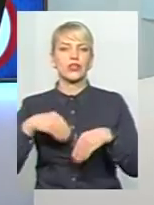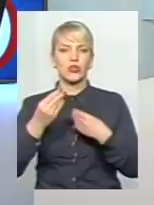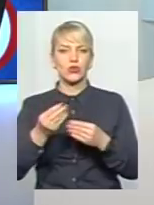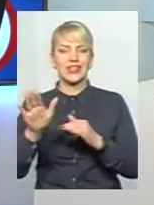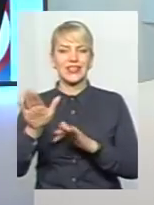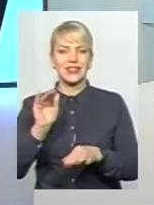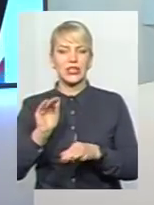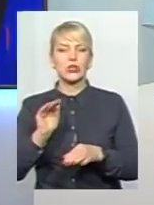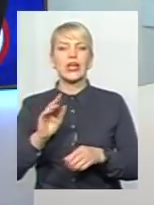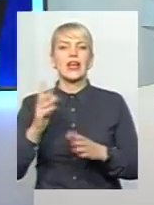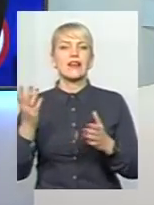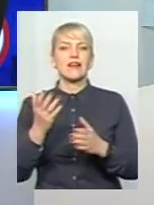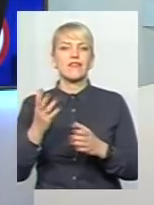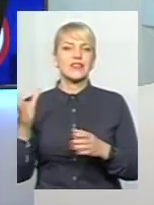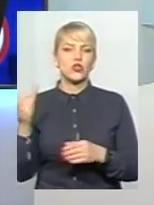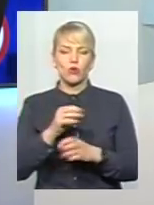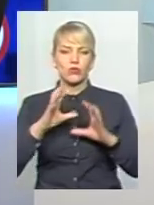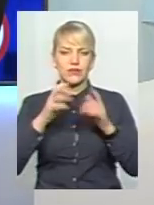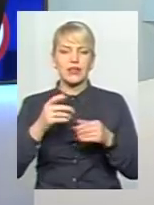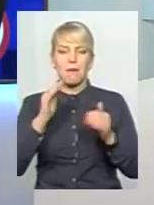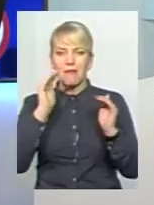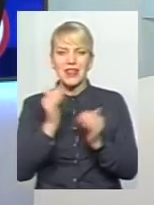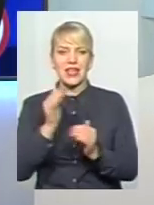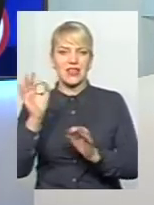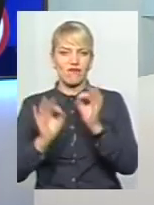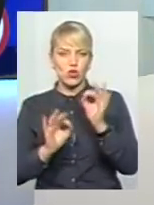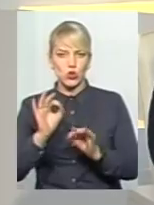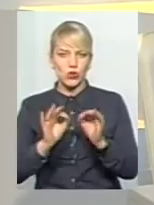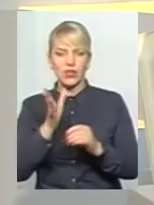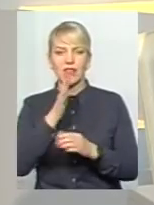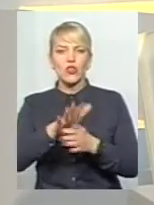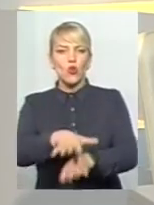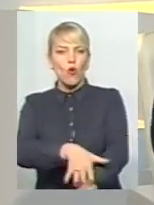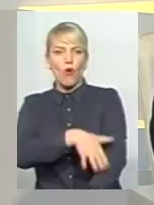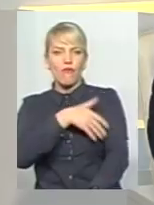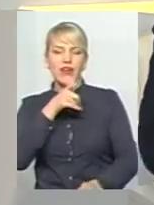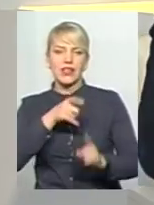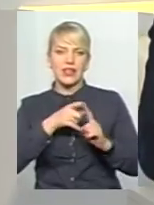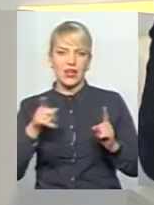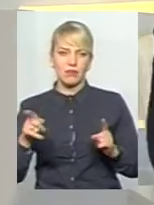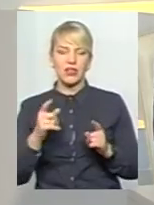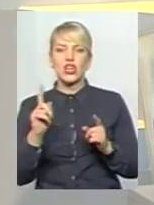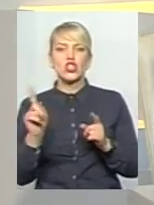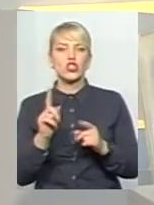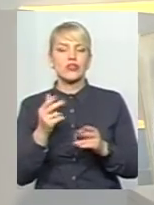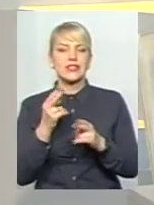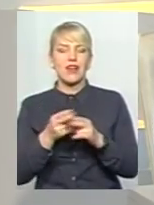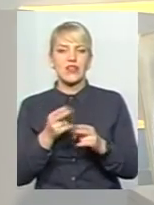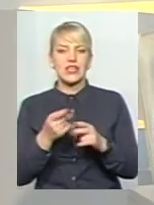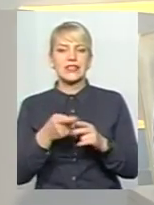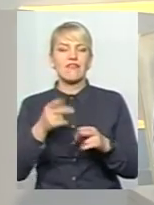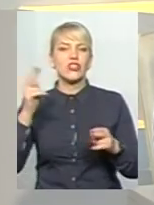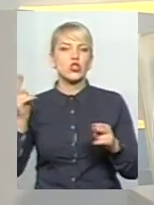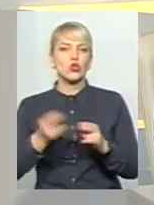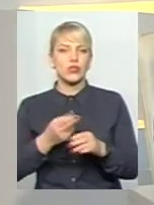максимально низькі відсотки, максимально на тривалий термін. Єдине, що нам заважає буквально вже залучити кошти, це відсутність земельної